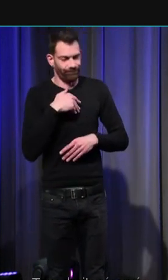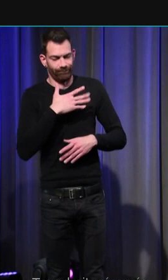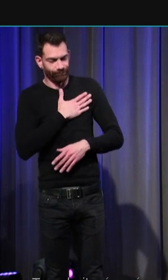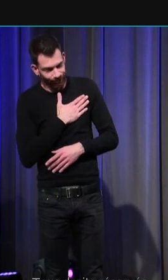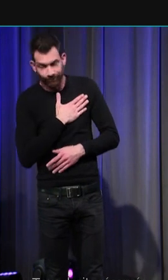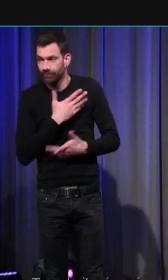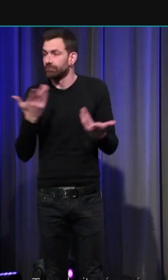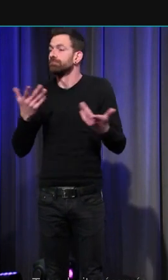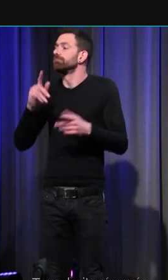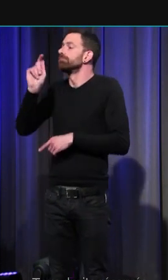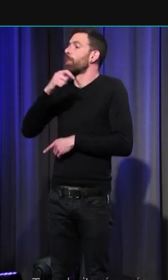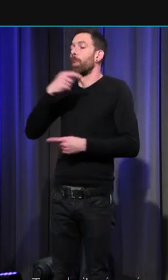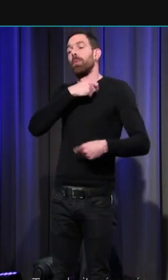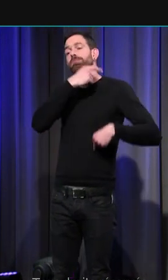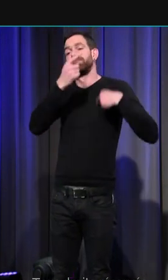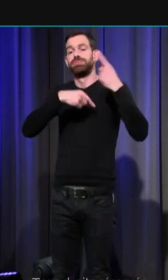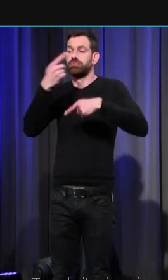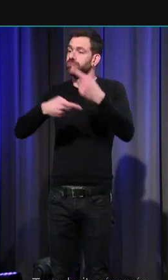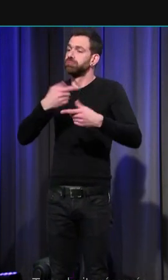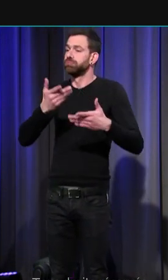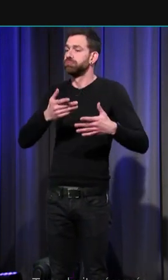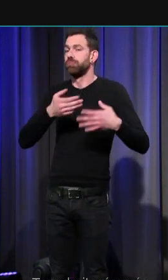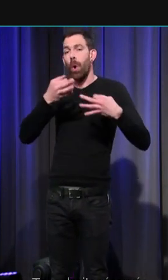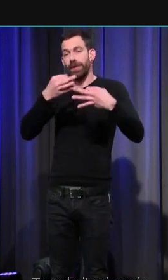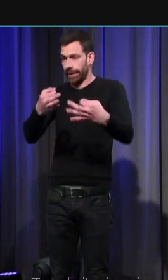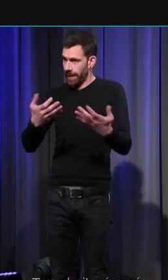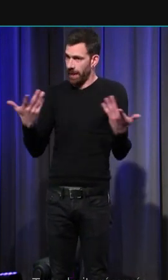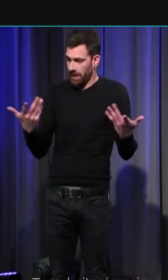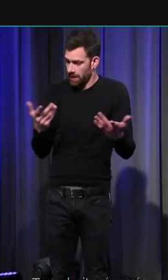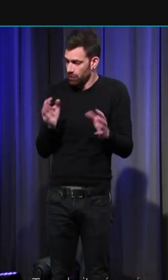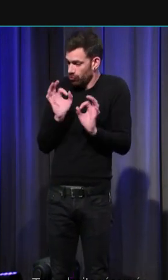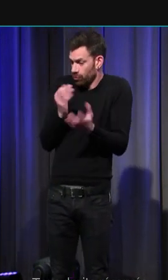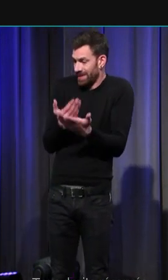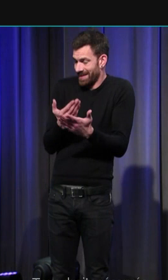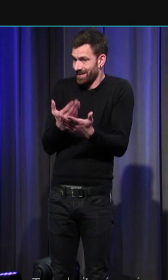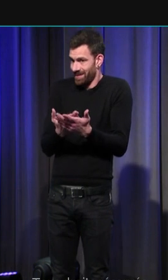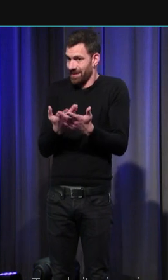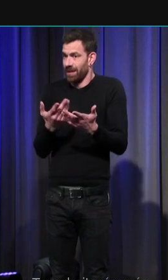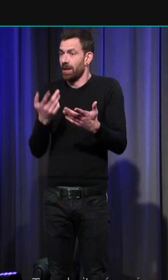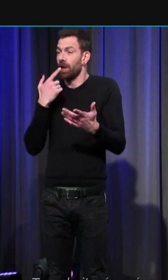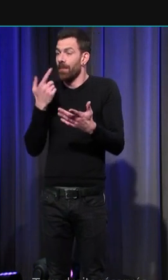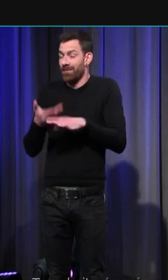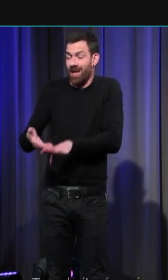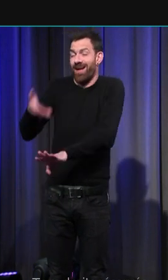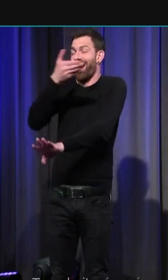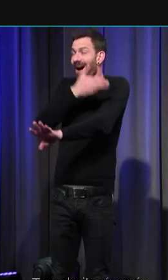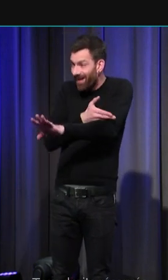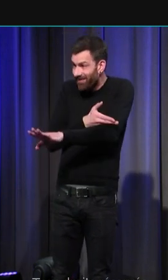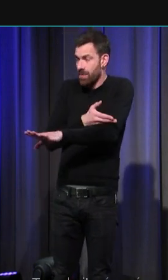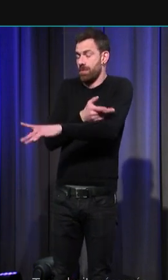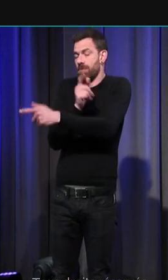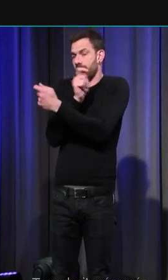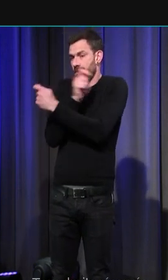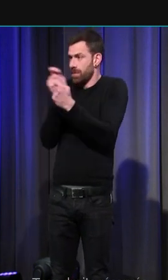classique bien connu de ce genre de rituel c'est précisément parce que la négociation en amont a déjà convenu